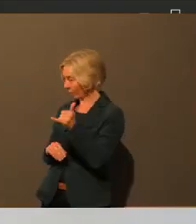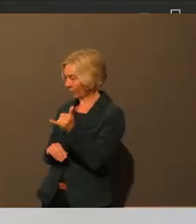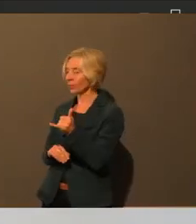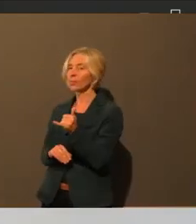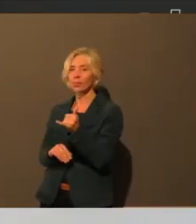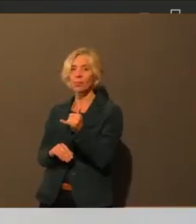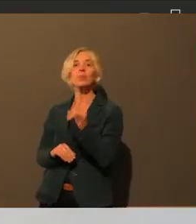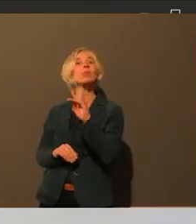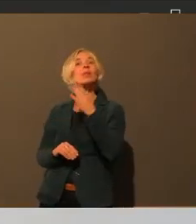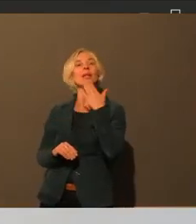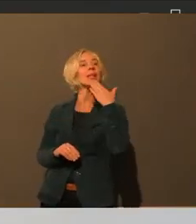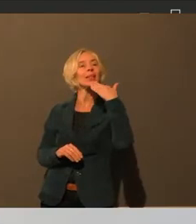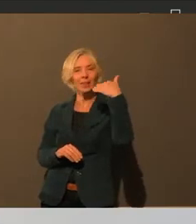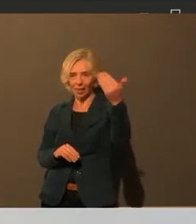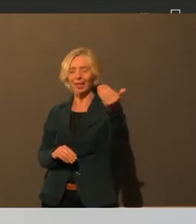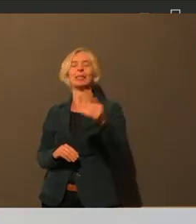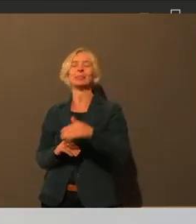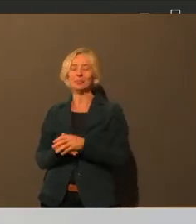Danke, Frank.